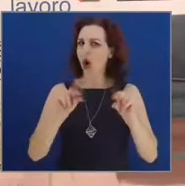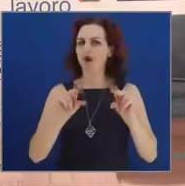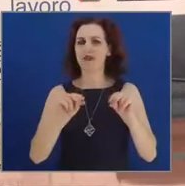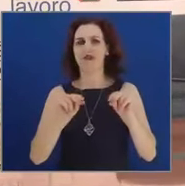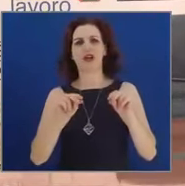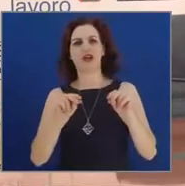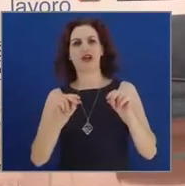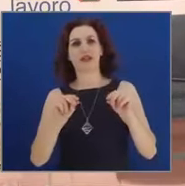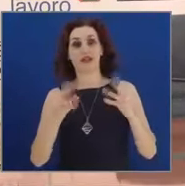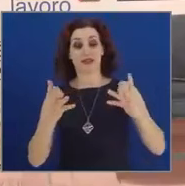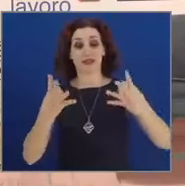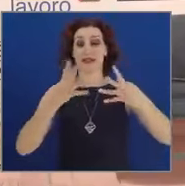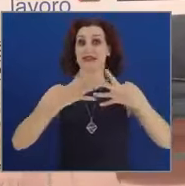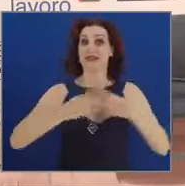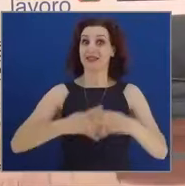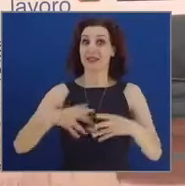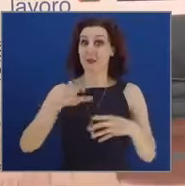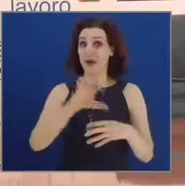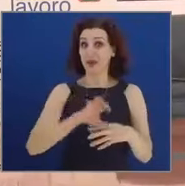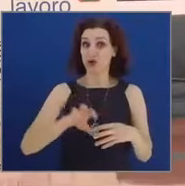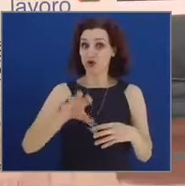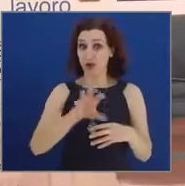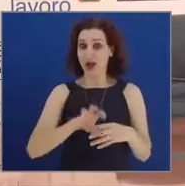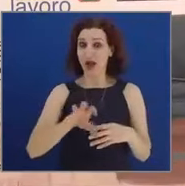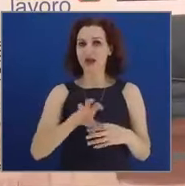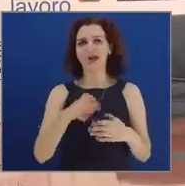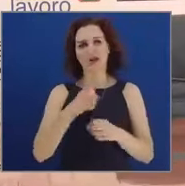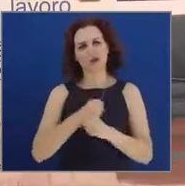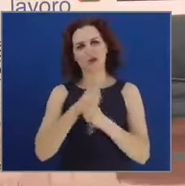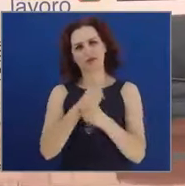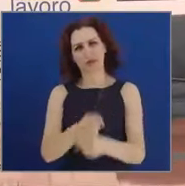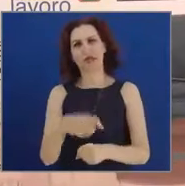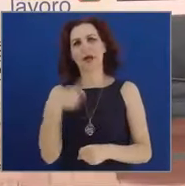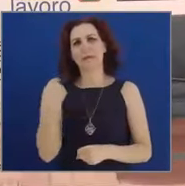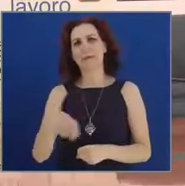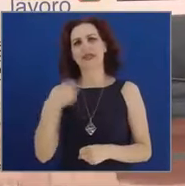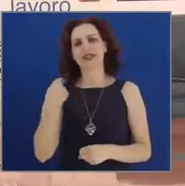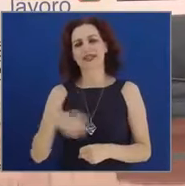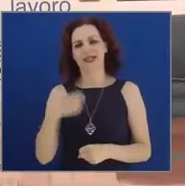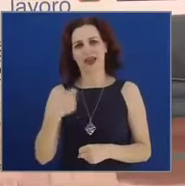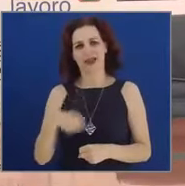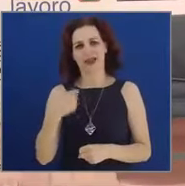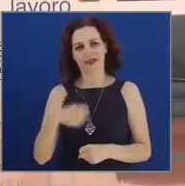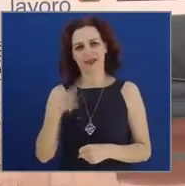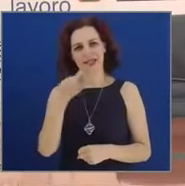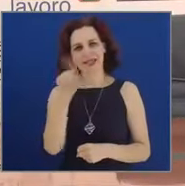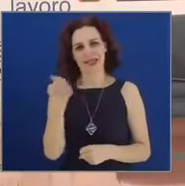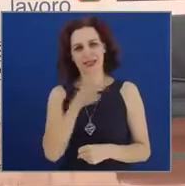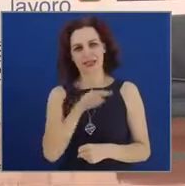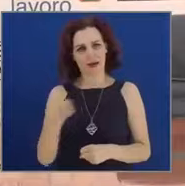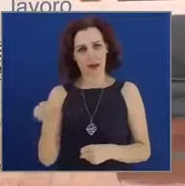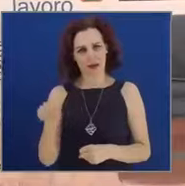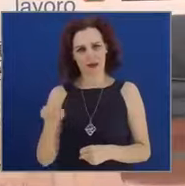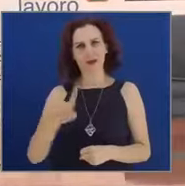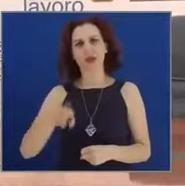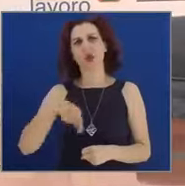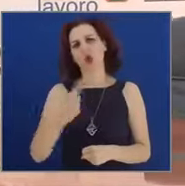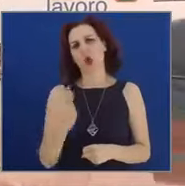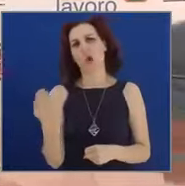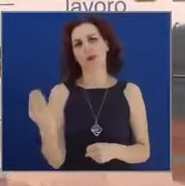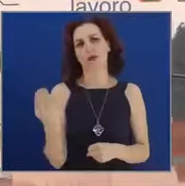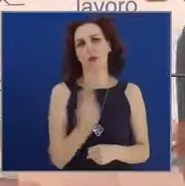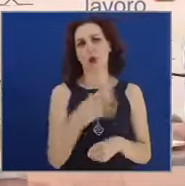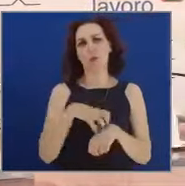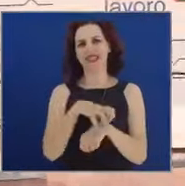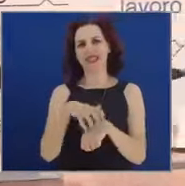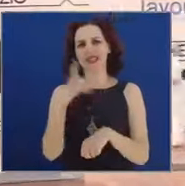del sistema regionale, passo la parola al Presidente Zingaretti, cui poi seguirà l'intervento della Ministra